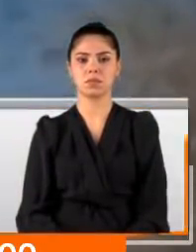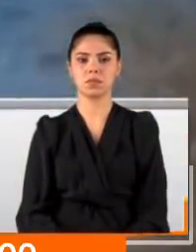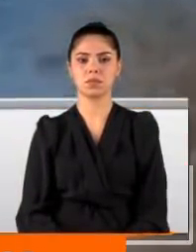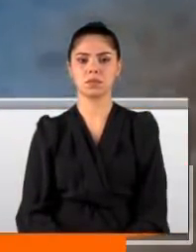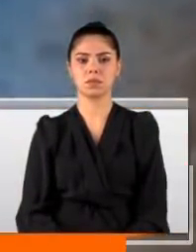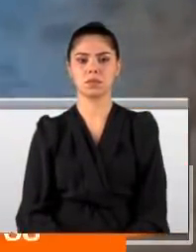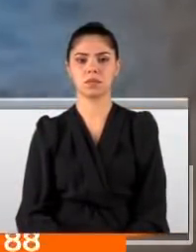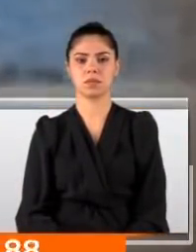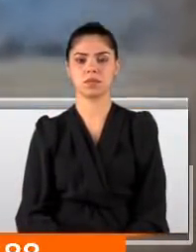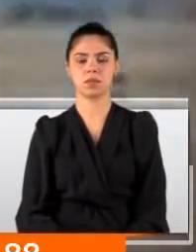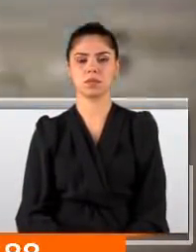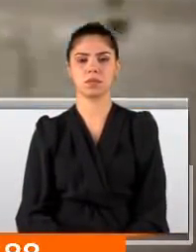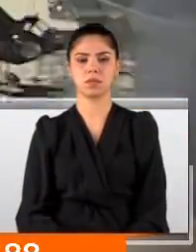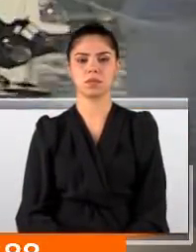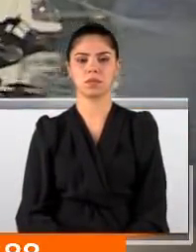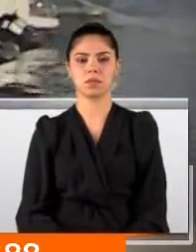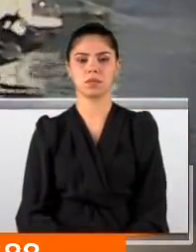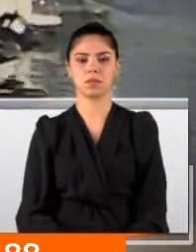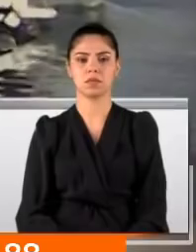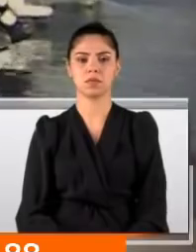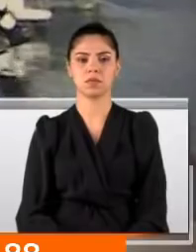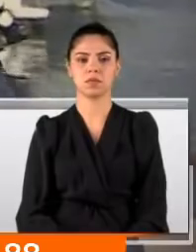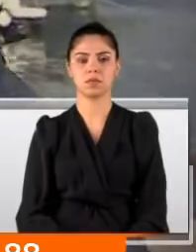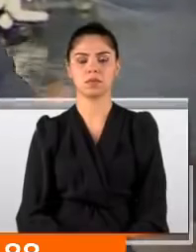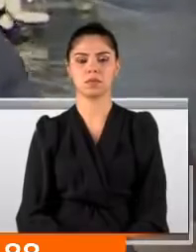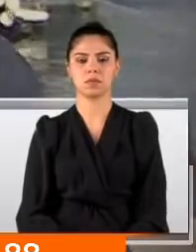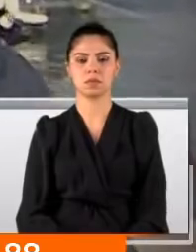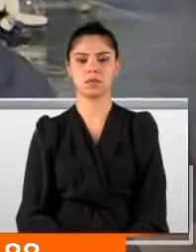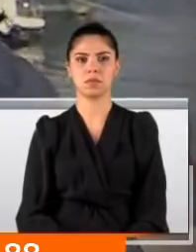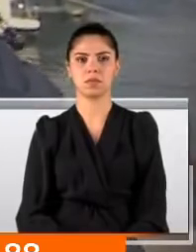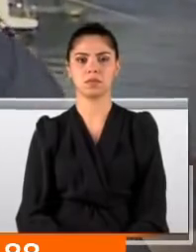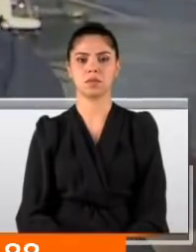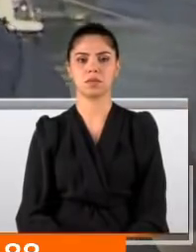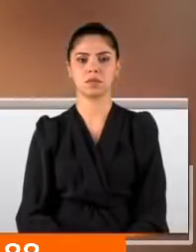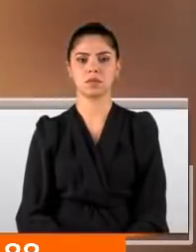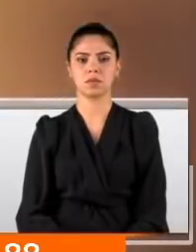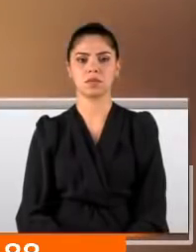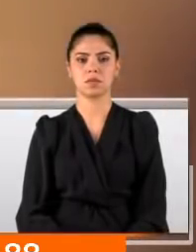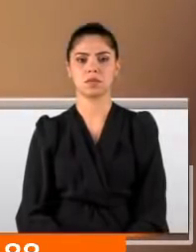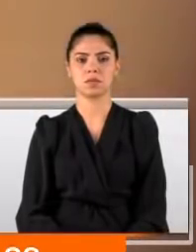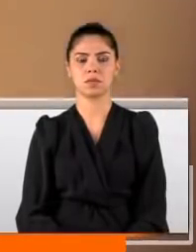Bir anda bir panikledi. Artık yakıtı mı bitti, bir rahatsızlık mı yaşadı bilemiyoruz.